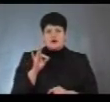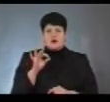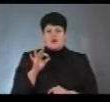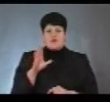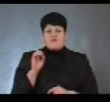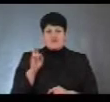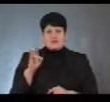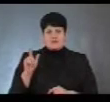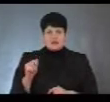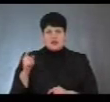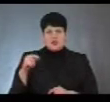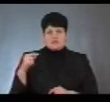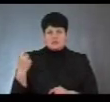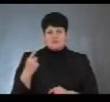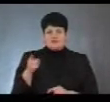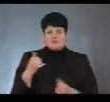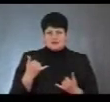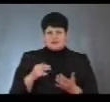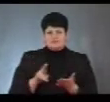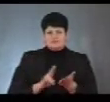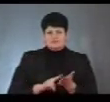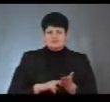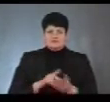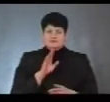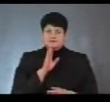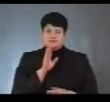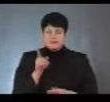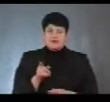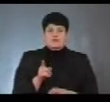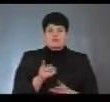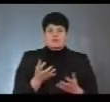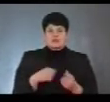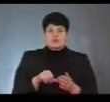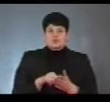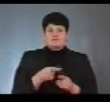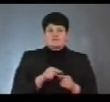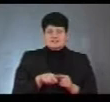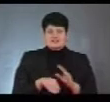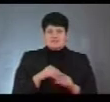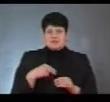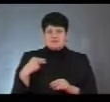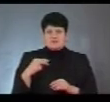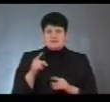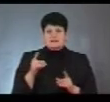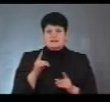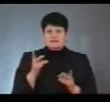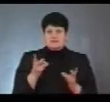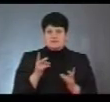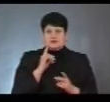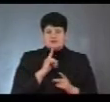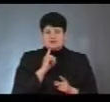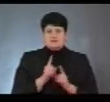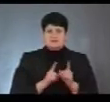Луганщині. Там і зараз зареєстрована студентка. Щоб взяти участь у цьогорічних виборах президента, їй потрібно тимчасово змінити місце